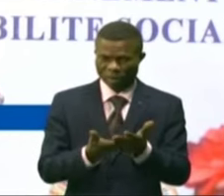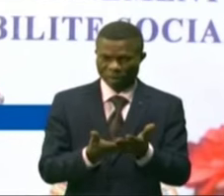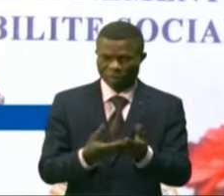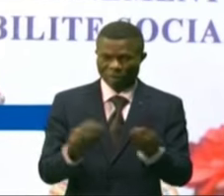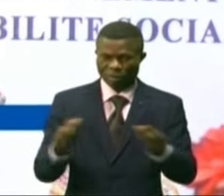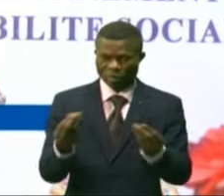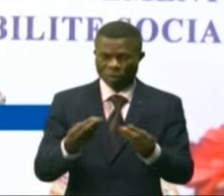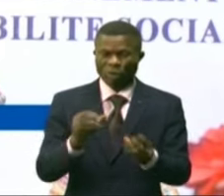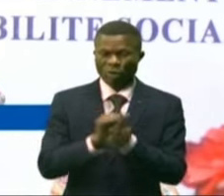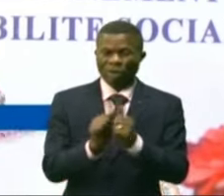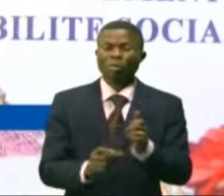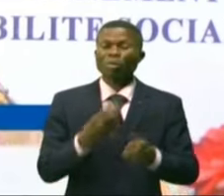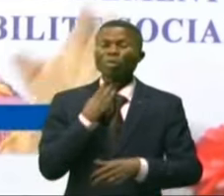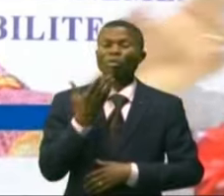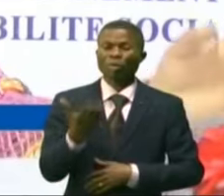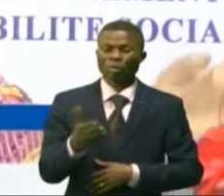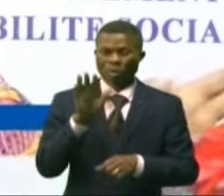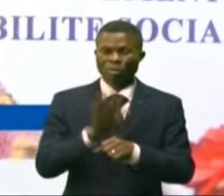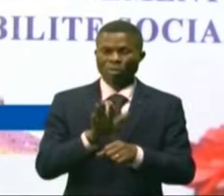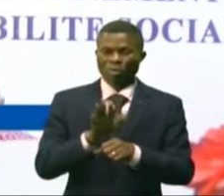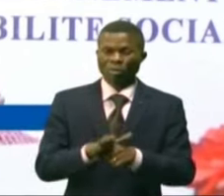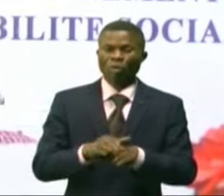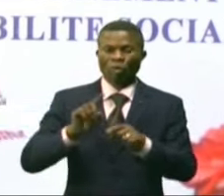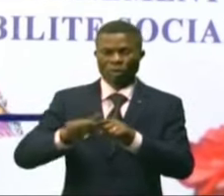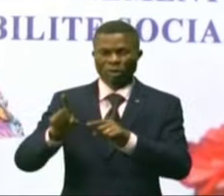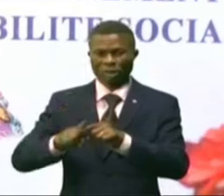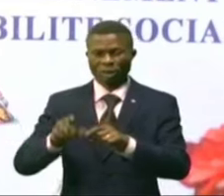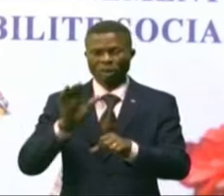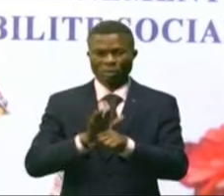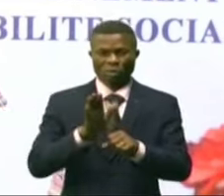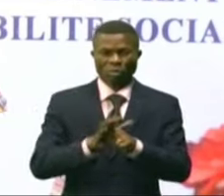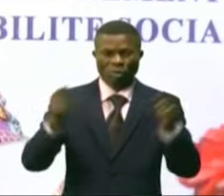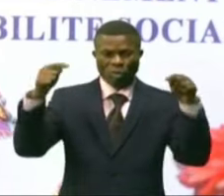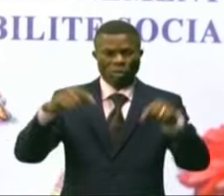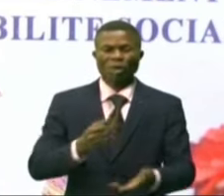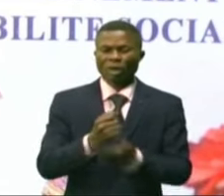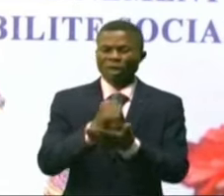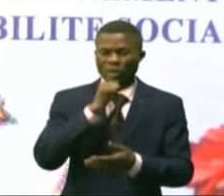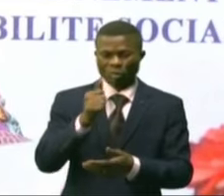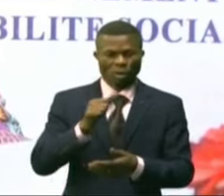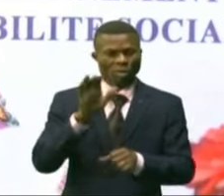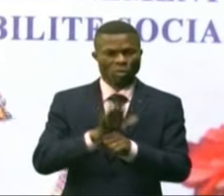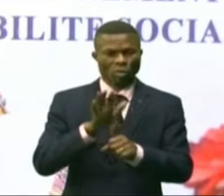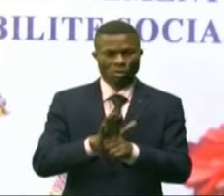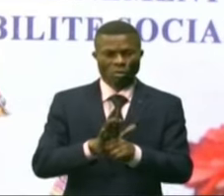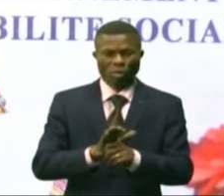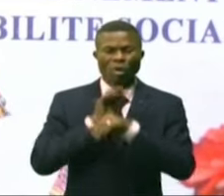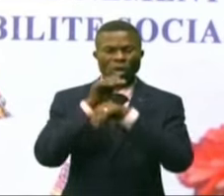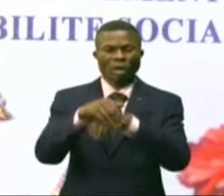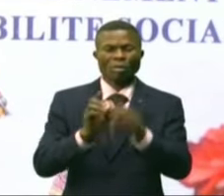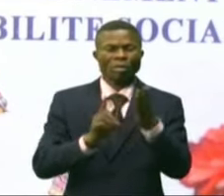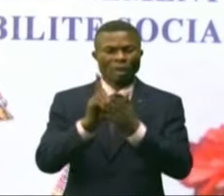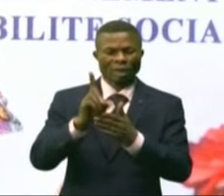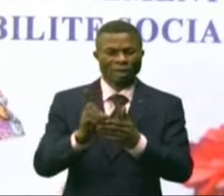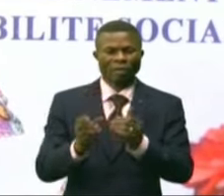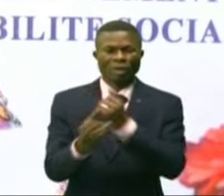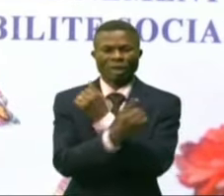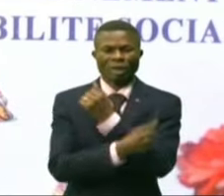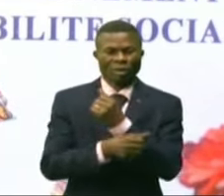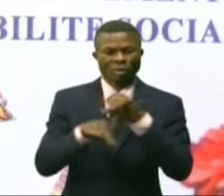opposé. Plusieurs souffrent, plusieurs ne peuvent rien faire, plusieurs ne peuvent pas contribuer à leur bien-être